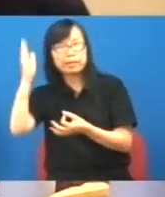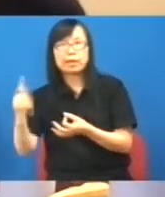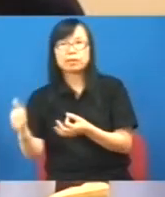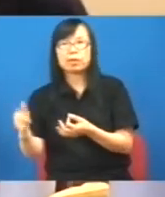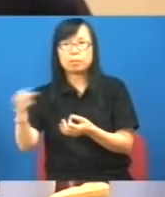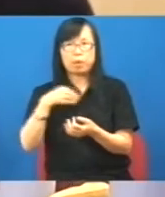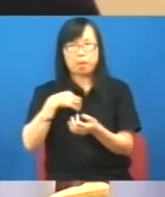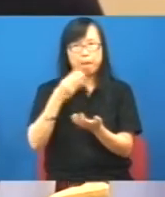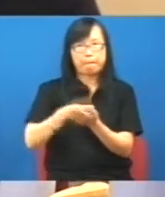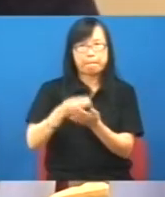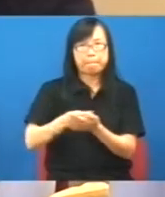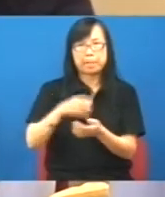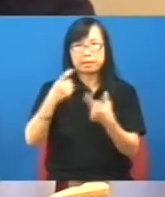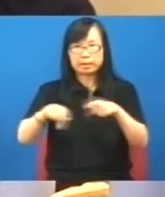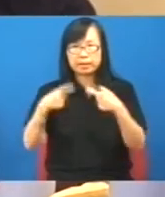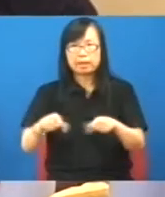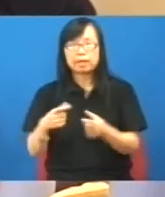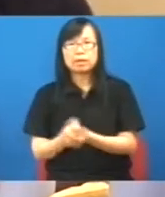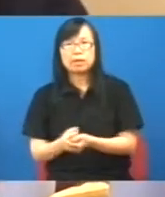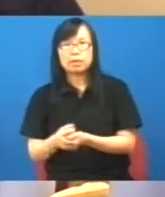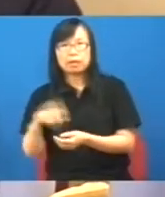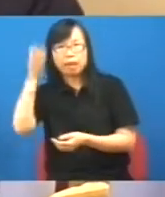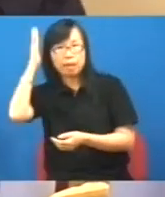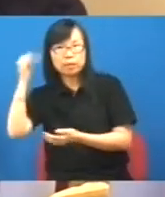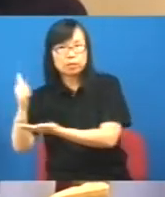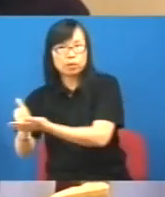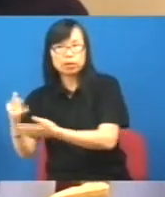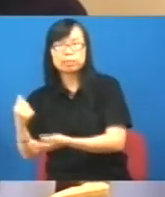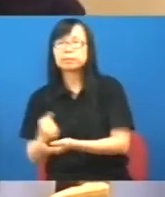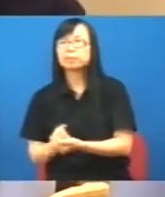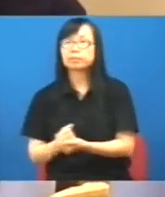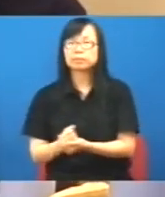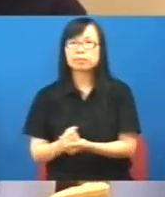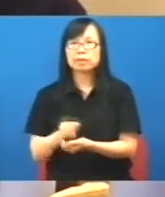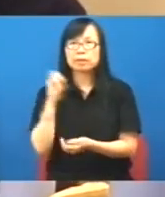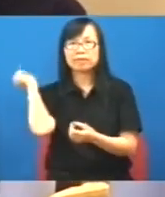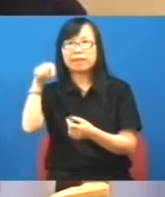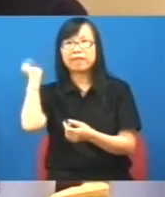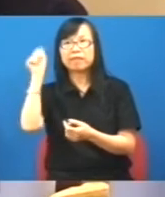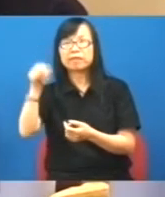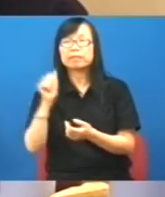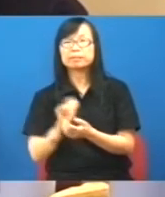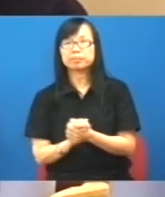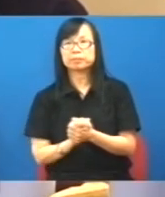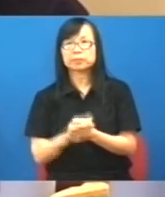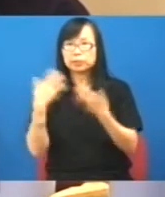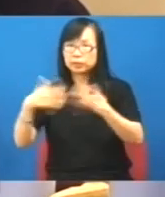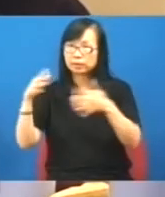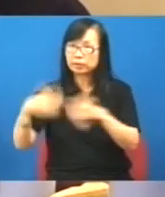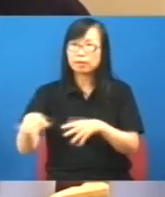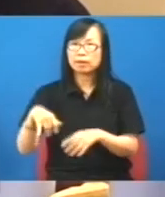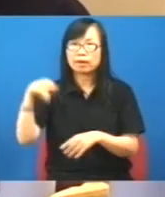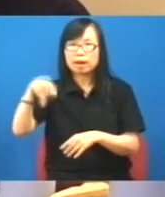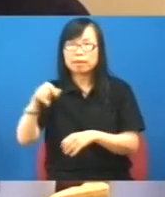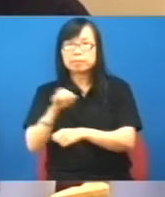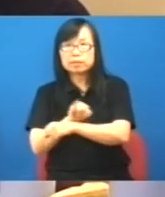和其他東西毓民就拿著這個招好之後你知不知道譚耀宗也有話